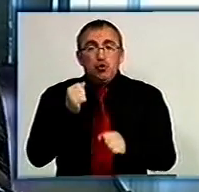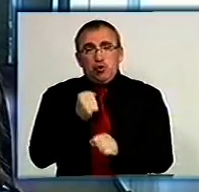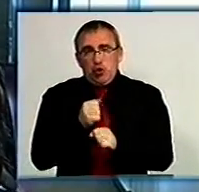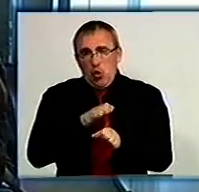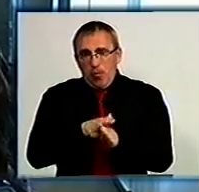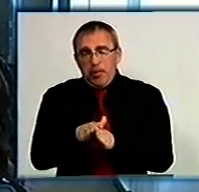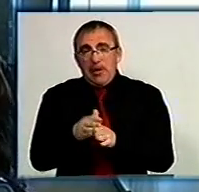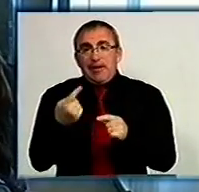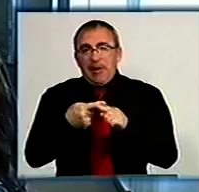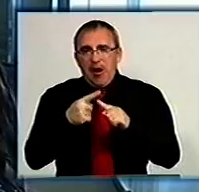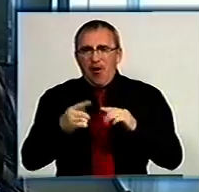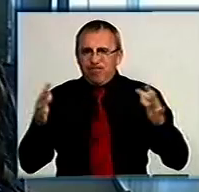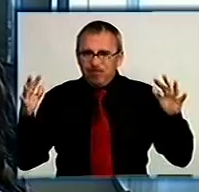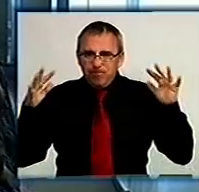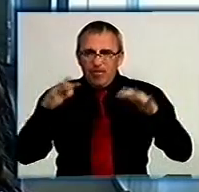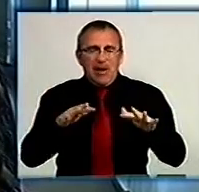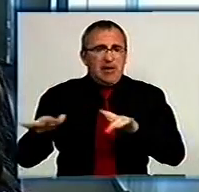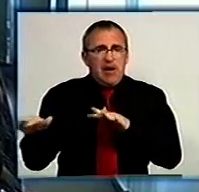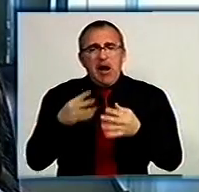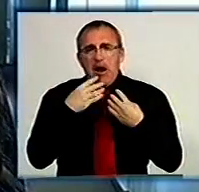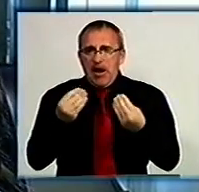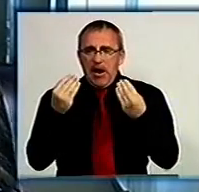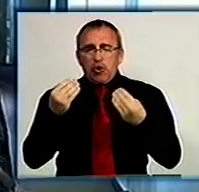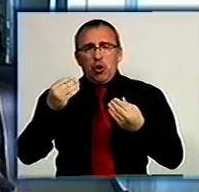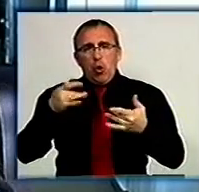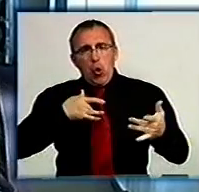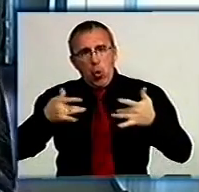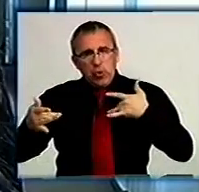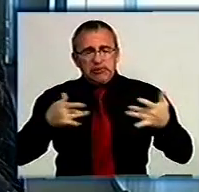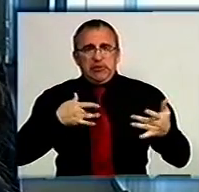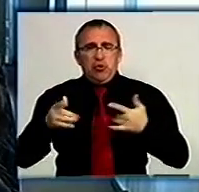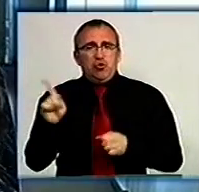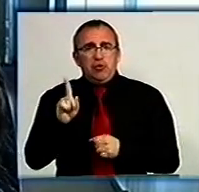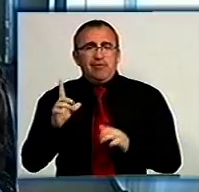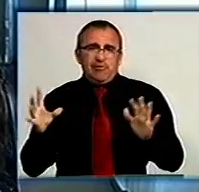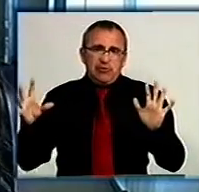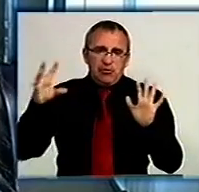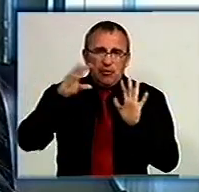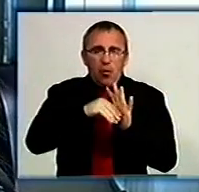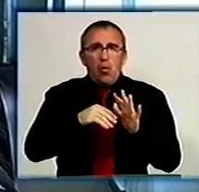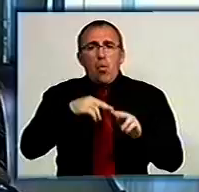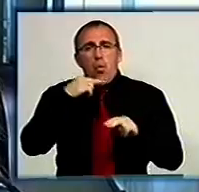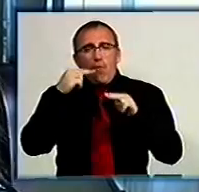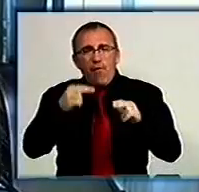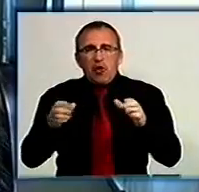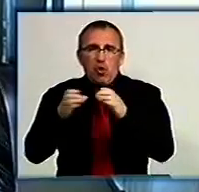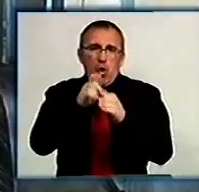таке масштабніше дійство, гарний концерт, щоб залучити увагу громадськості.